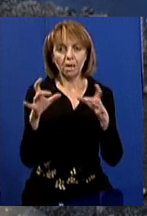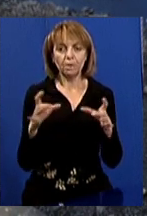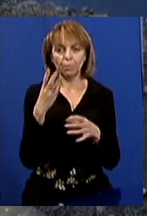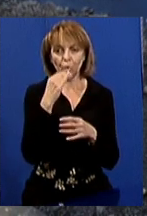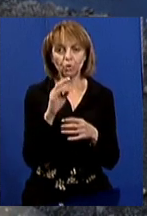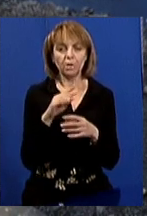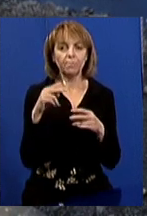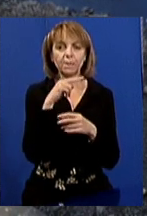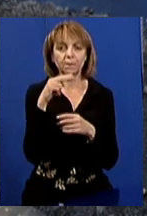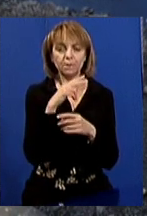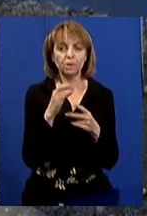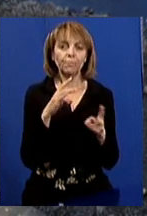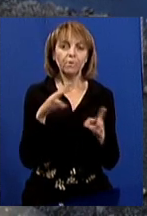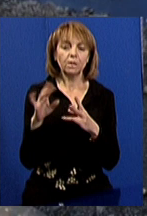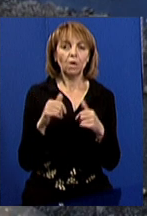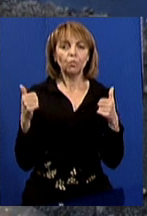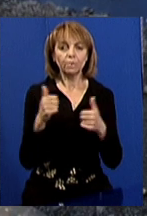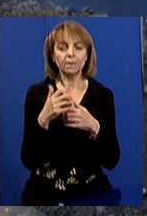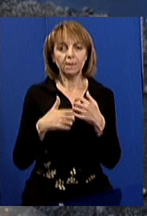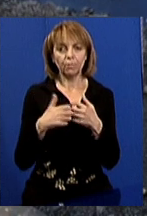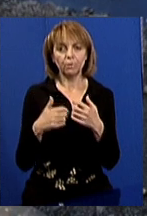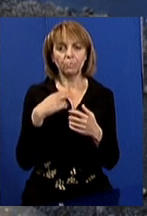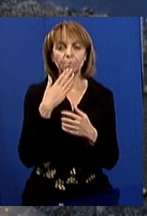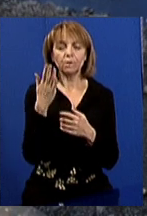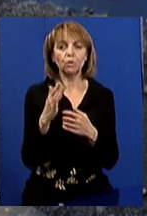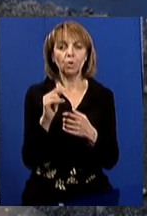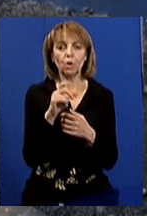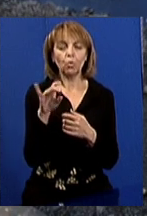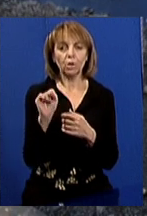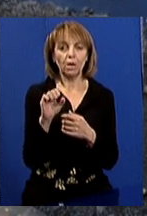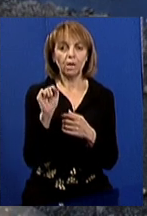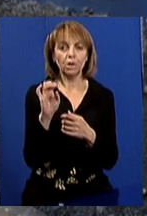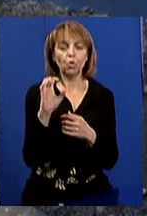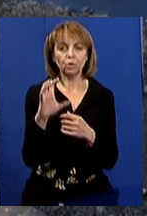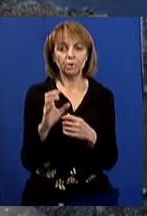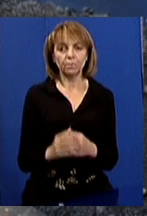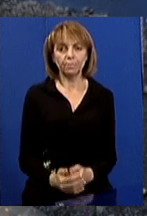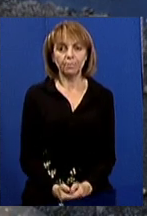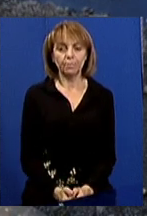нафтопродукти. Чи шкідливі вони для навколишнього середовища, ми запитали в еколога Аули Некос.